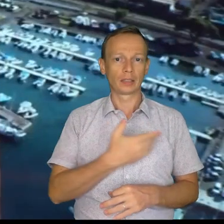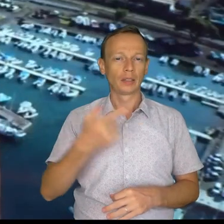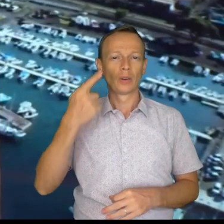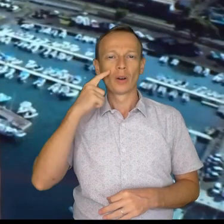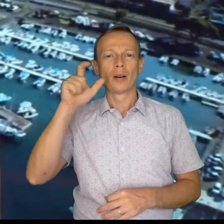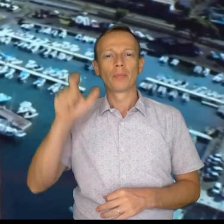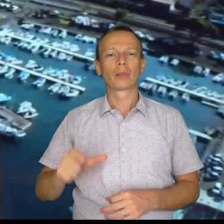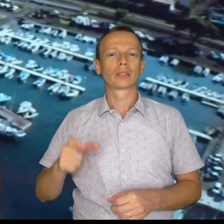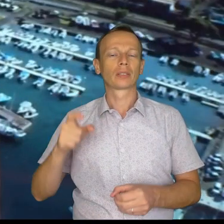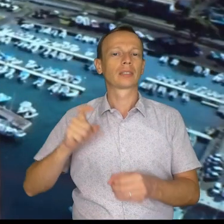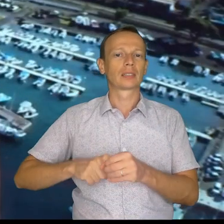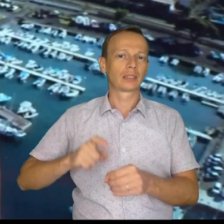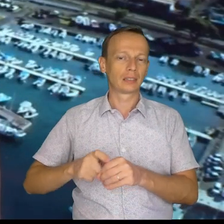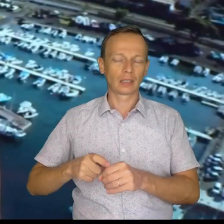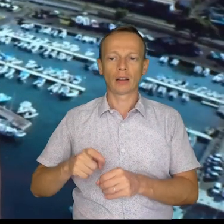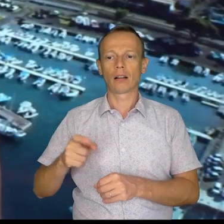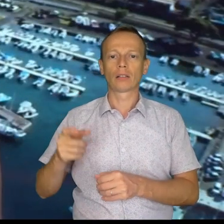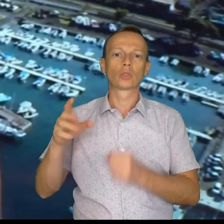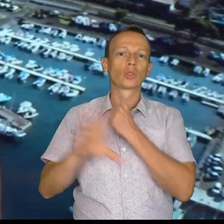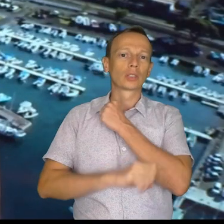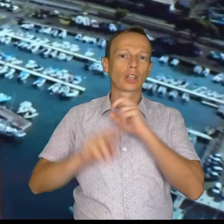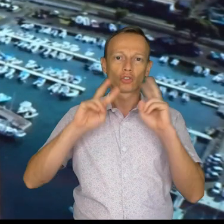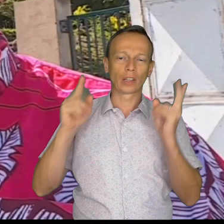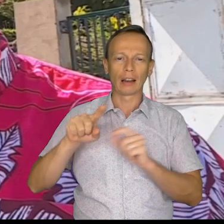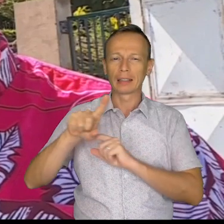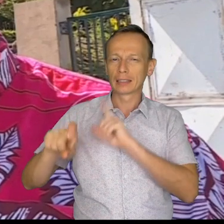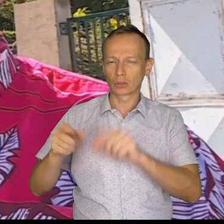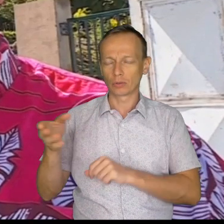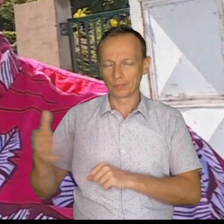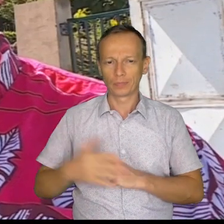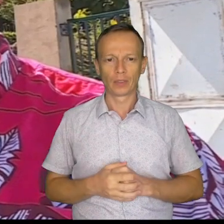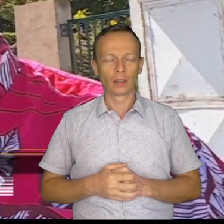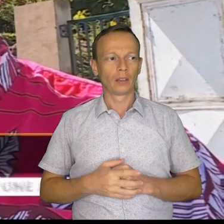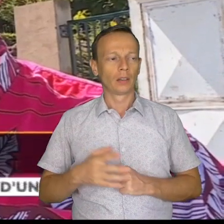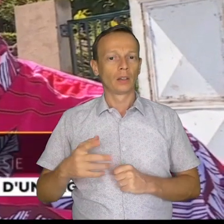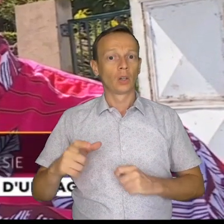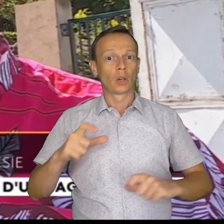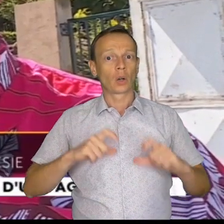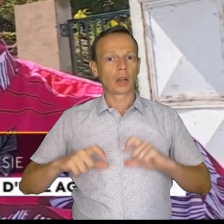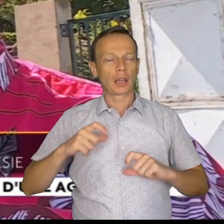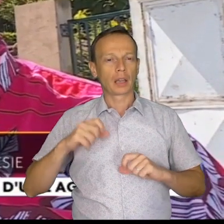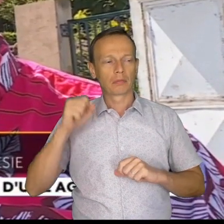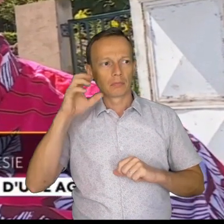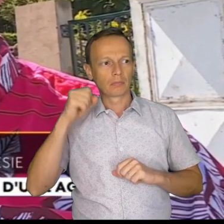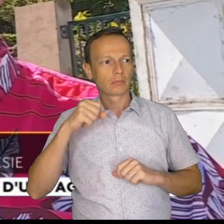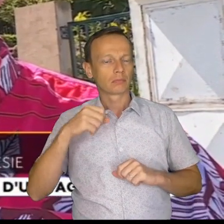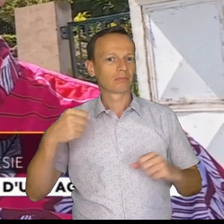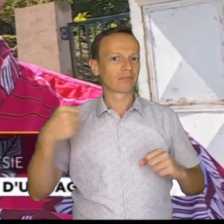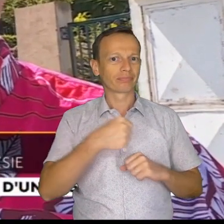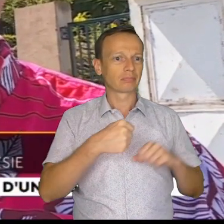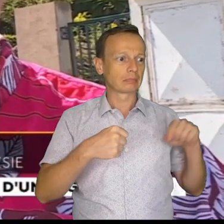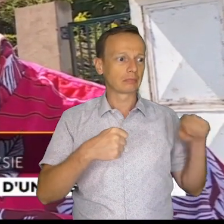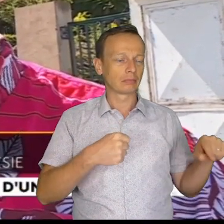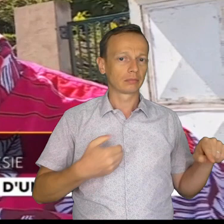-FO, au micro de Nicolas Suir et Sandroli. Après les collègues, il est toujours pas celui qui a frappé. Le